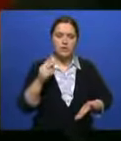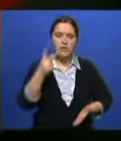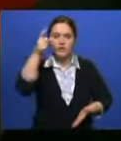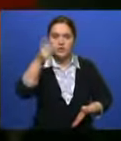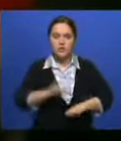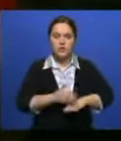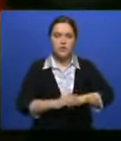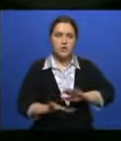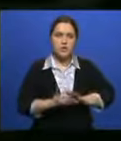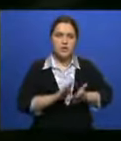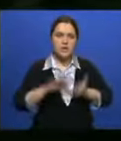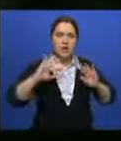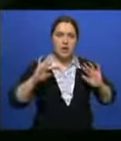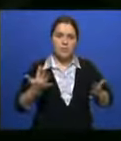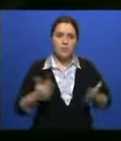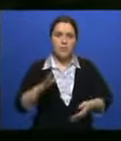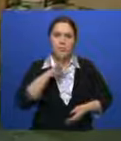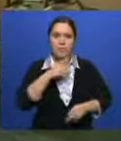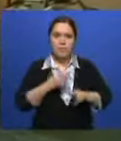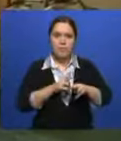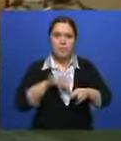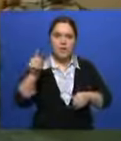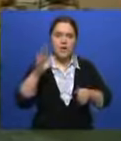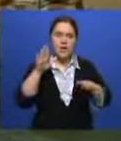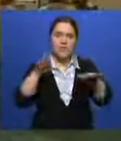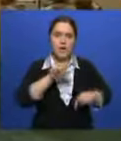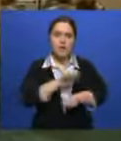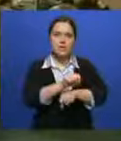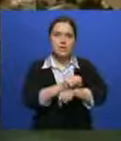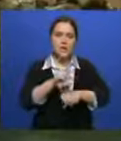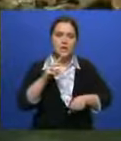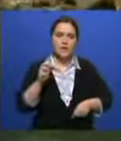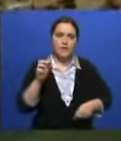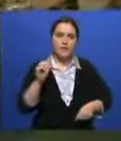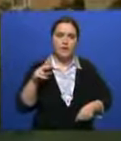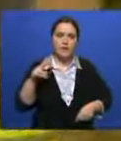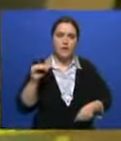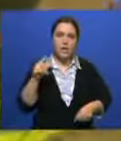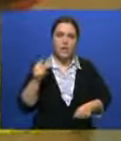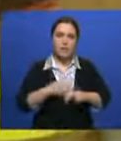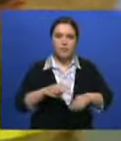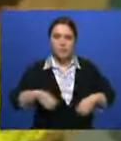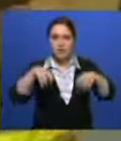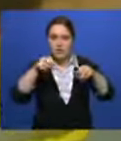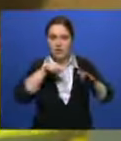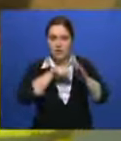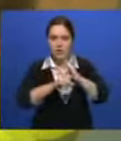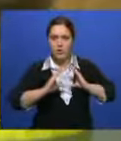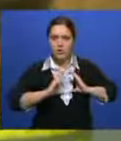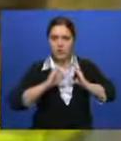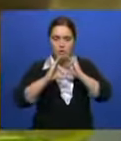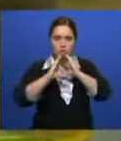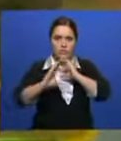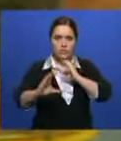состоянии. ЧП произошло в час пик на одной из самых загруженных станций Ланфан-Плаза. Сильное задымление возникло в туннеле. Задыхаться стали и